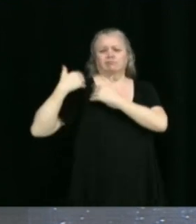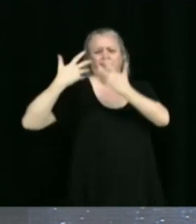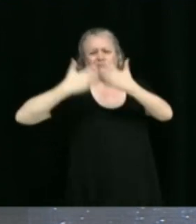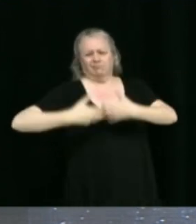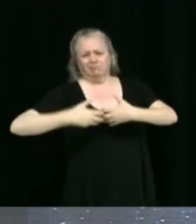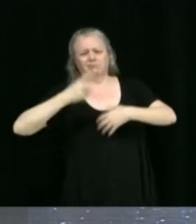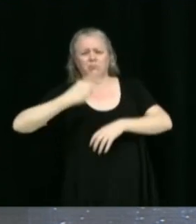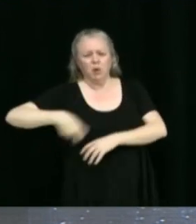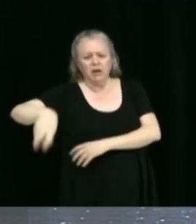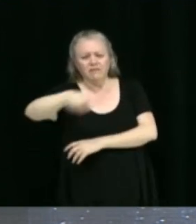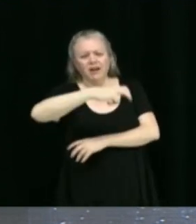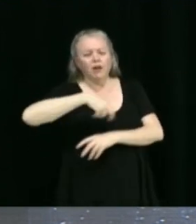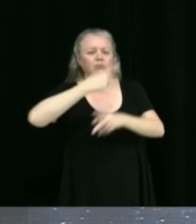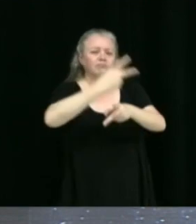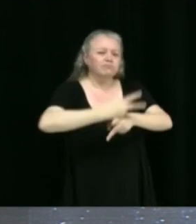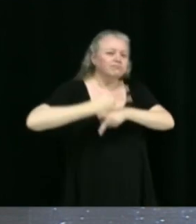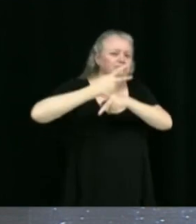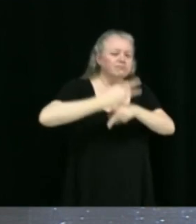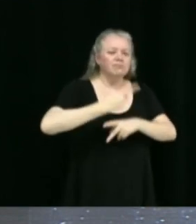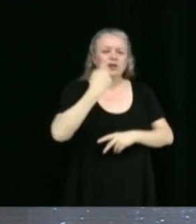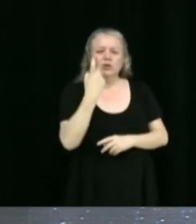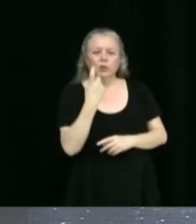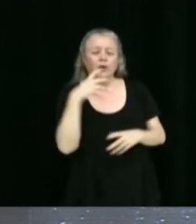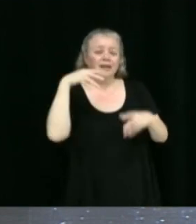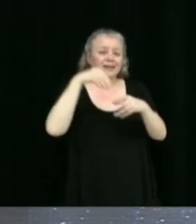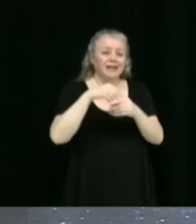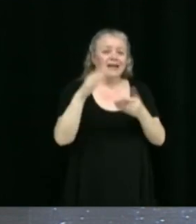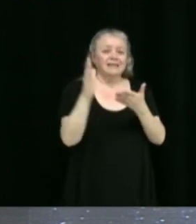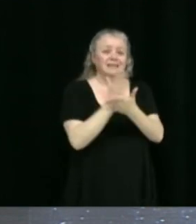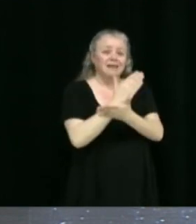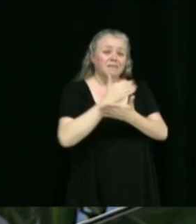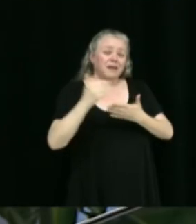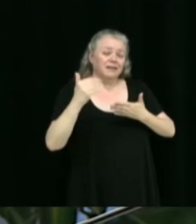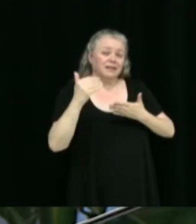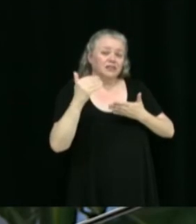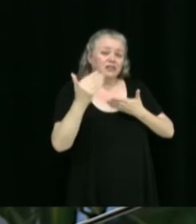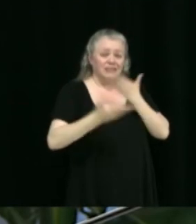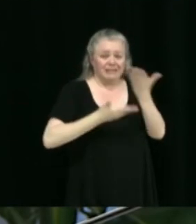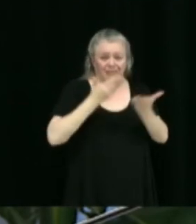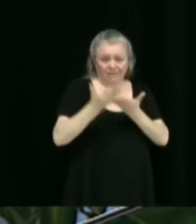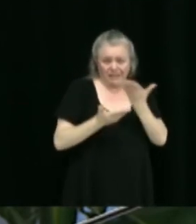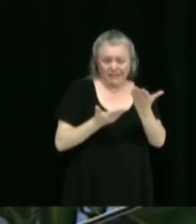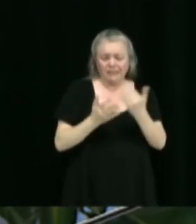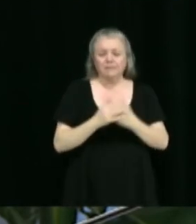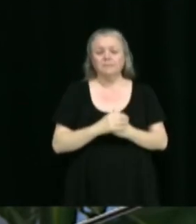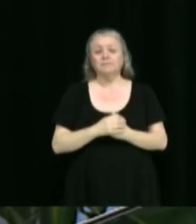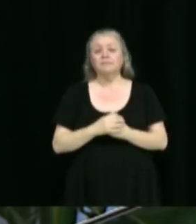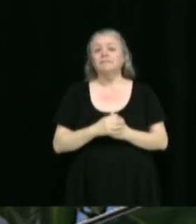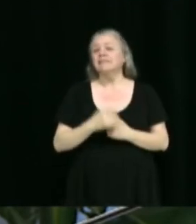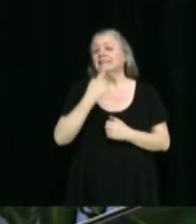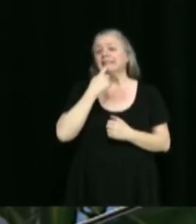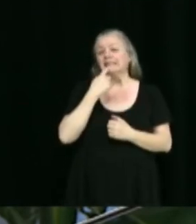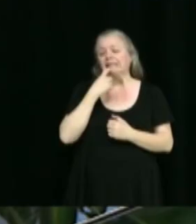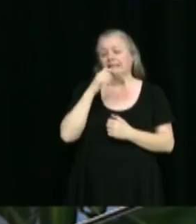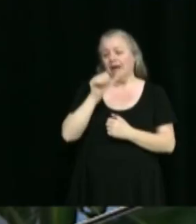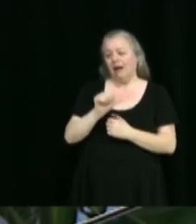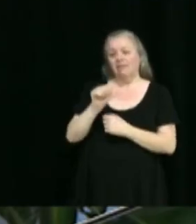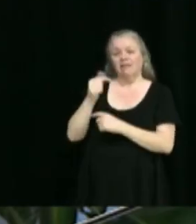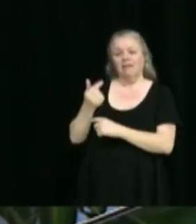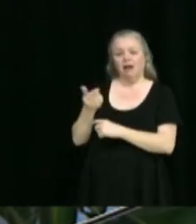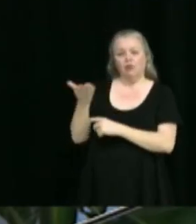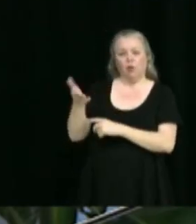traitement des eaux, secteur services partagés au sein du service des infrastructures. Il s'agit de procéder à l'embauche de M. André Gagnon.